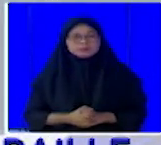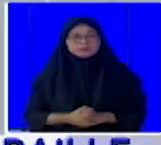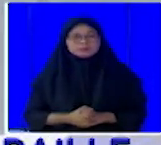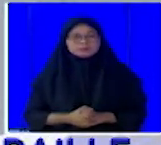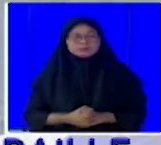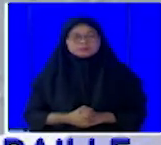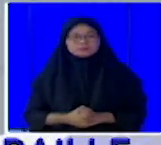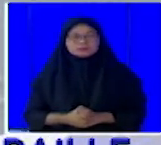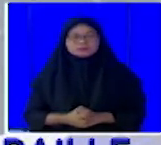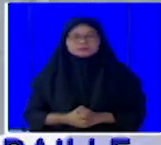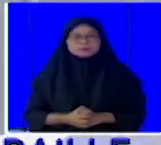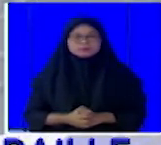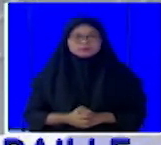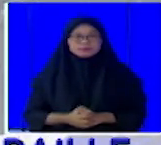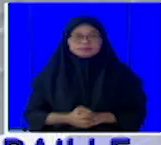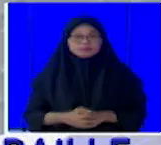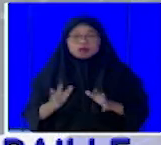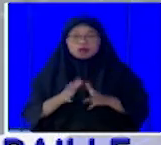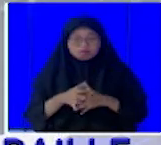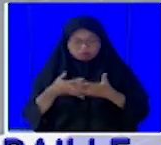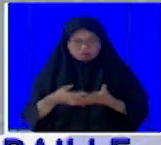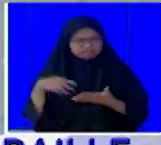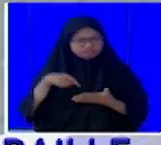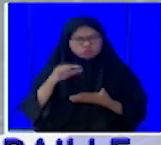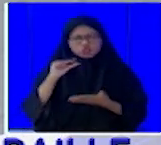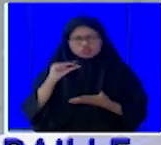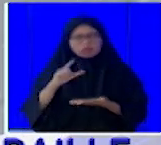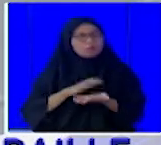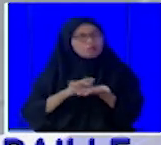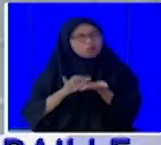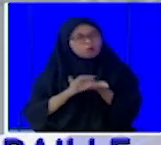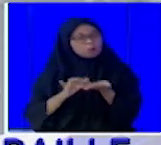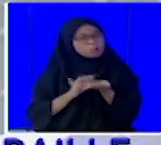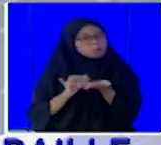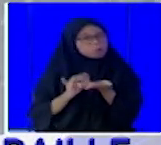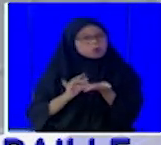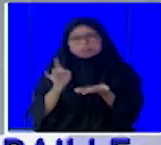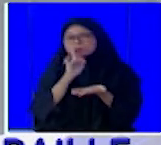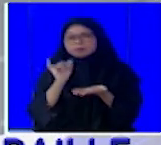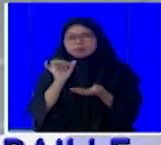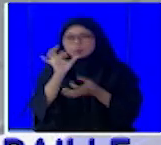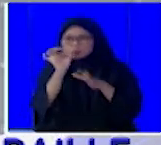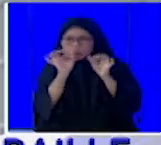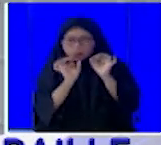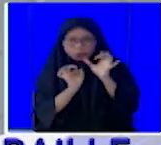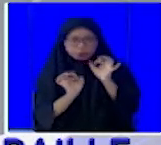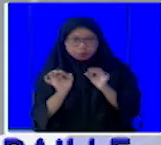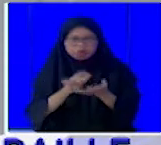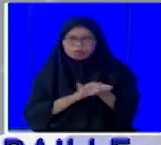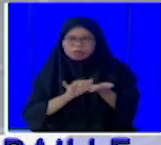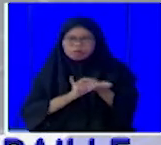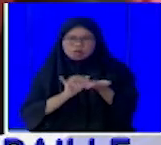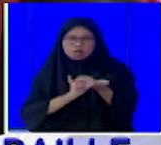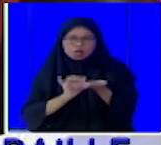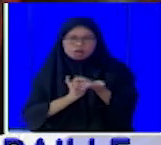Cara membaca Al-Quran huruf Braille yakni dengan merabah simbol huruf titik-titik. Ya, meski mereka memiliki